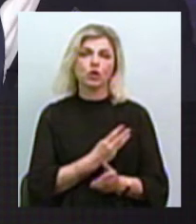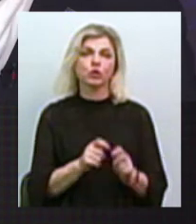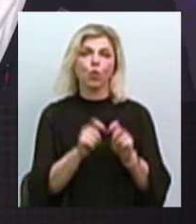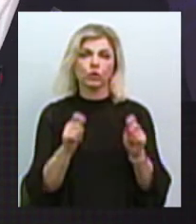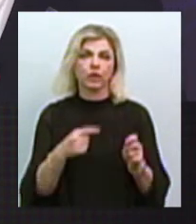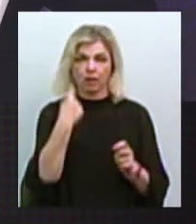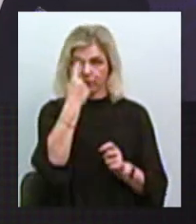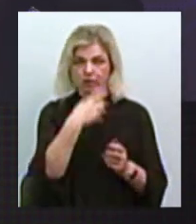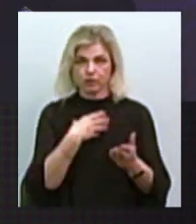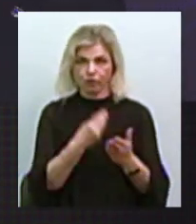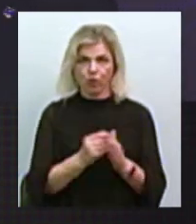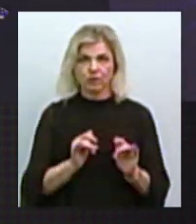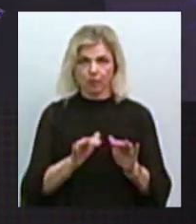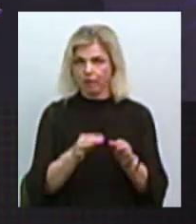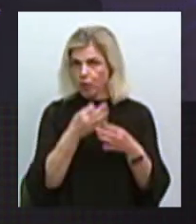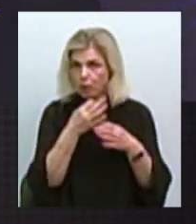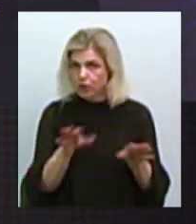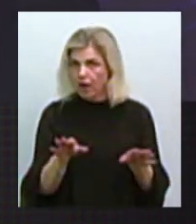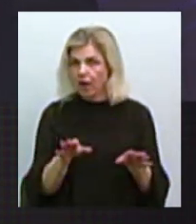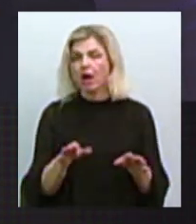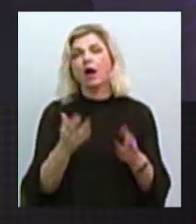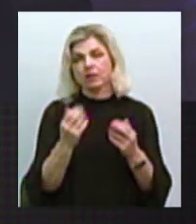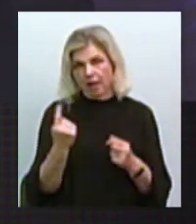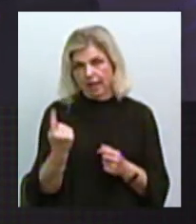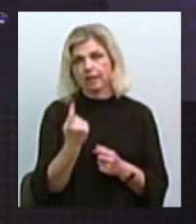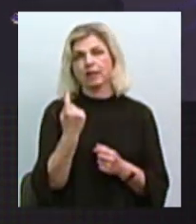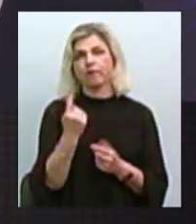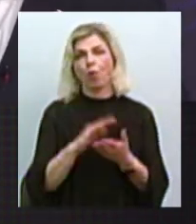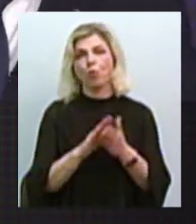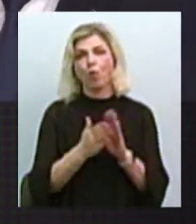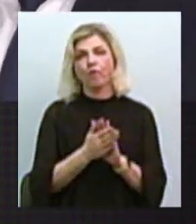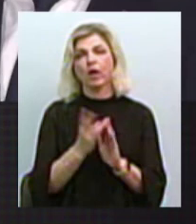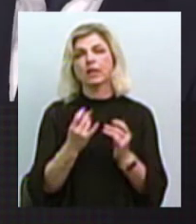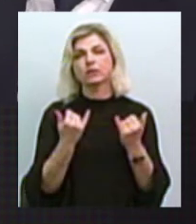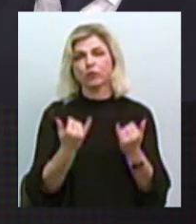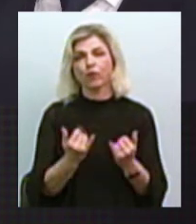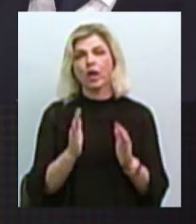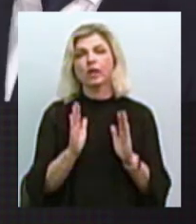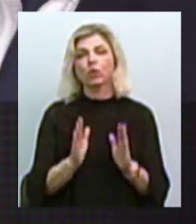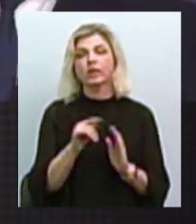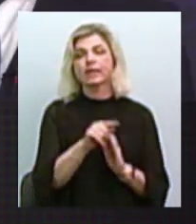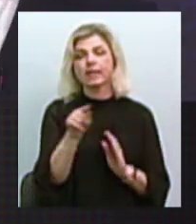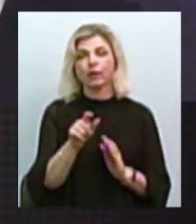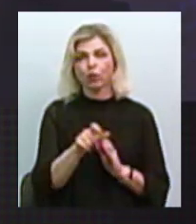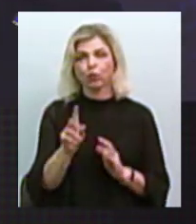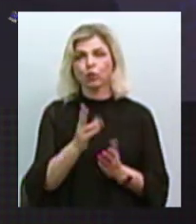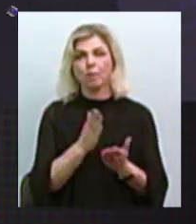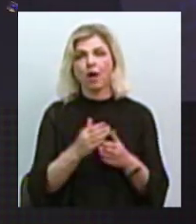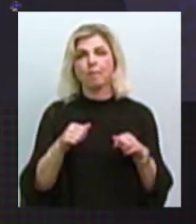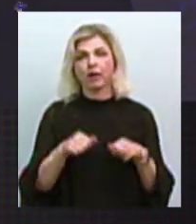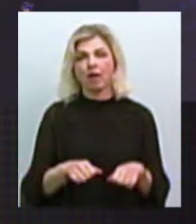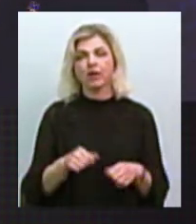власну справу. Але єдина підкреслюю умова на сьогодні – це ті люди, які мають право